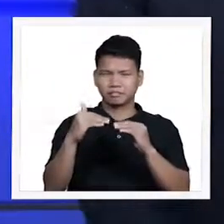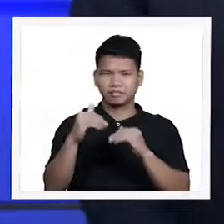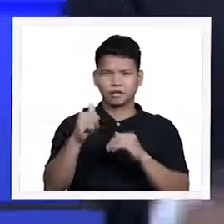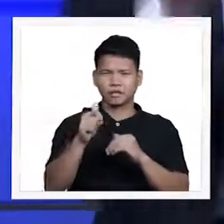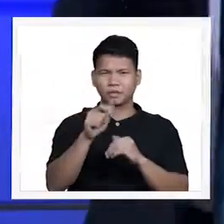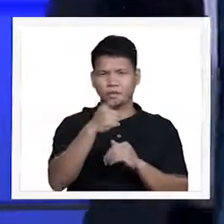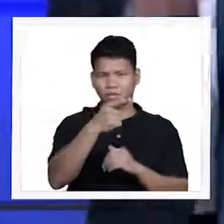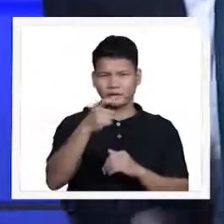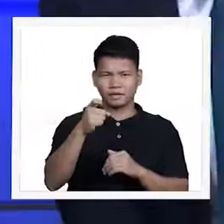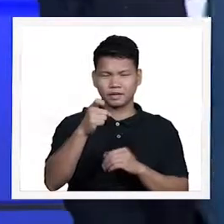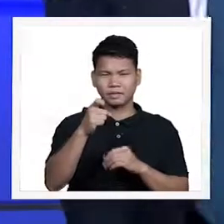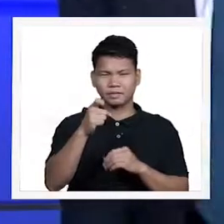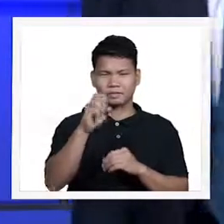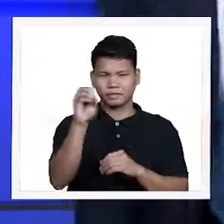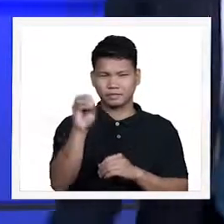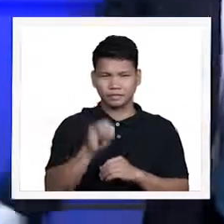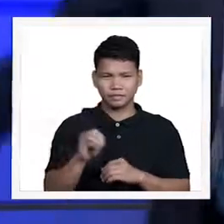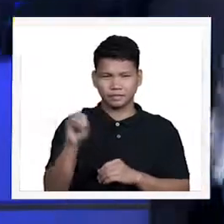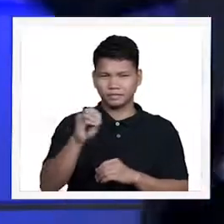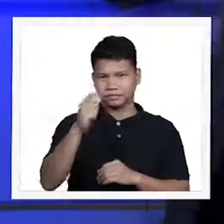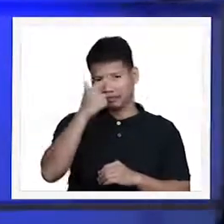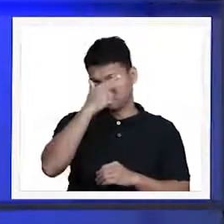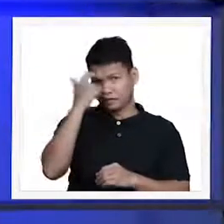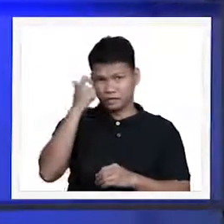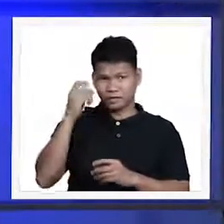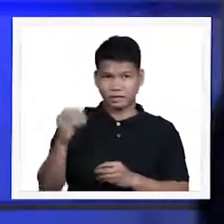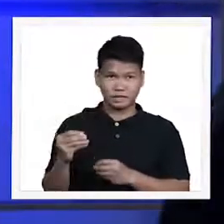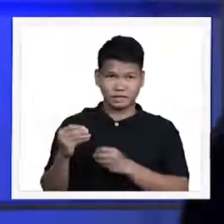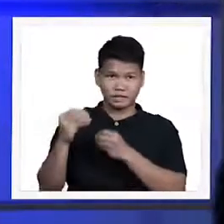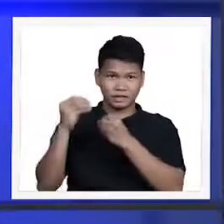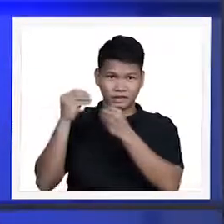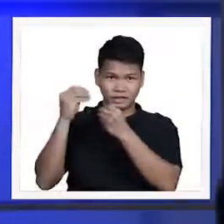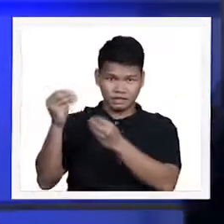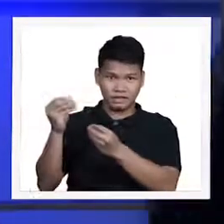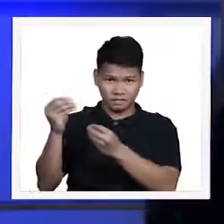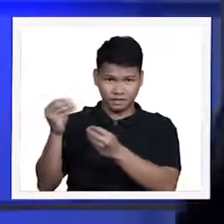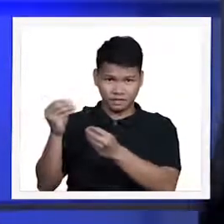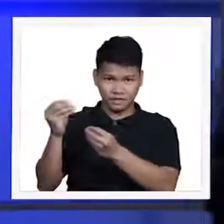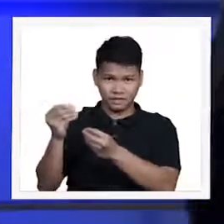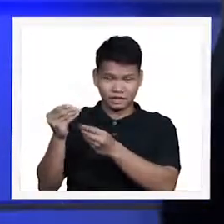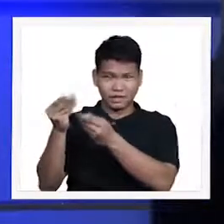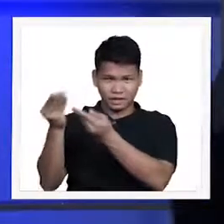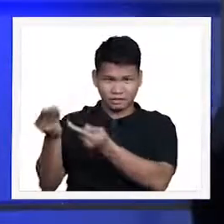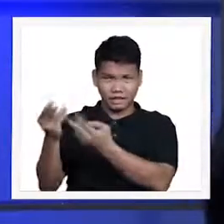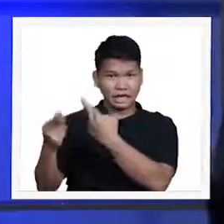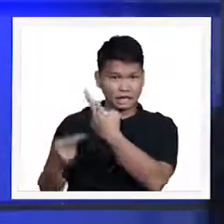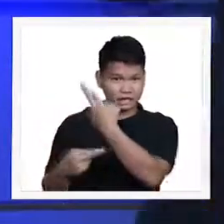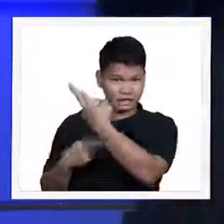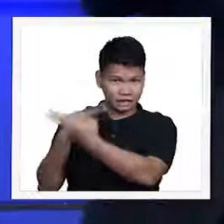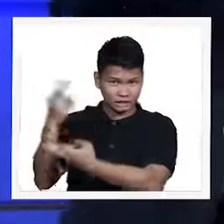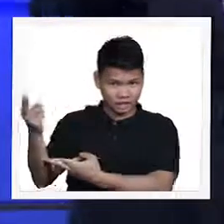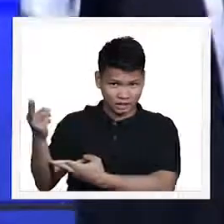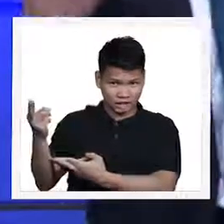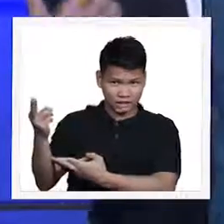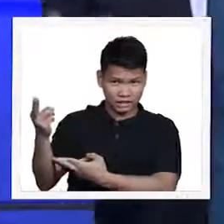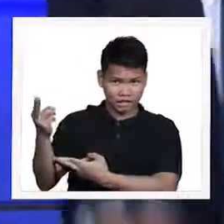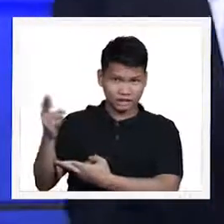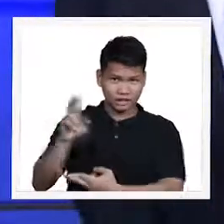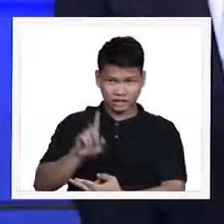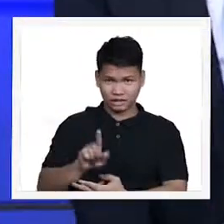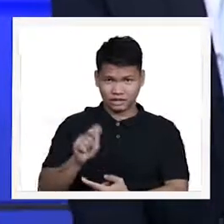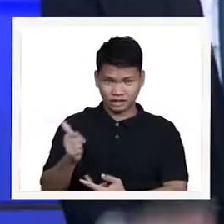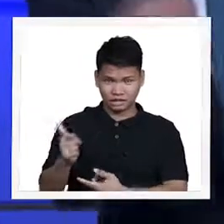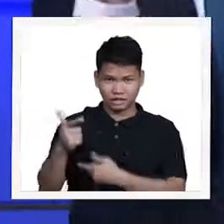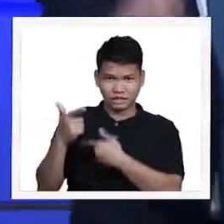% because giving returning our tithe to God is an act of